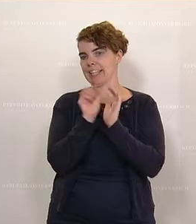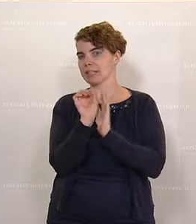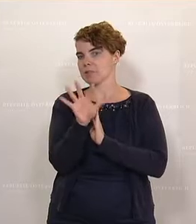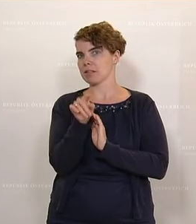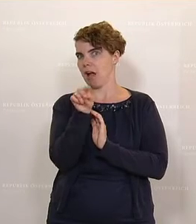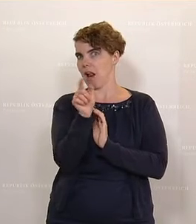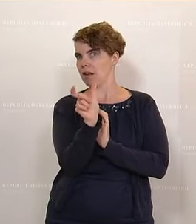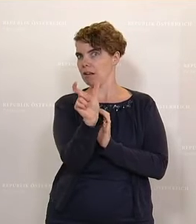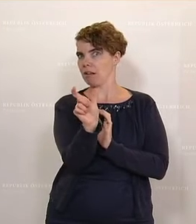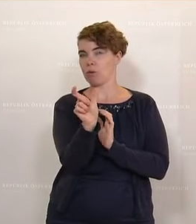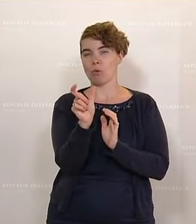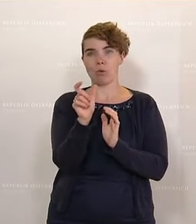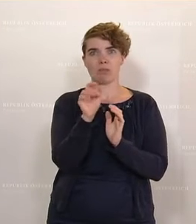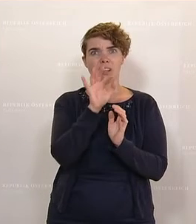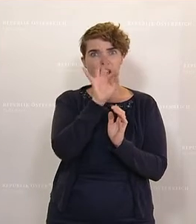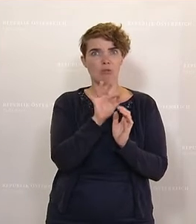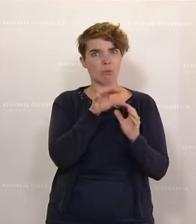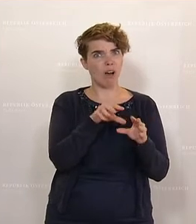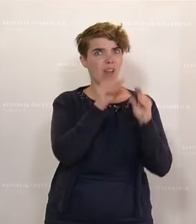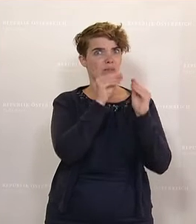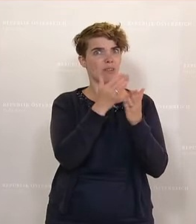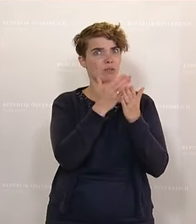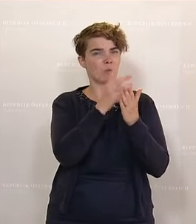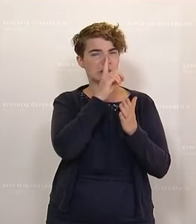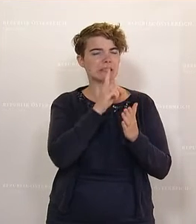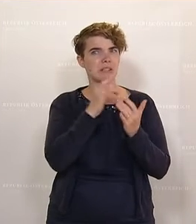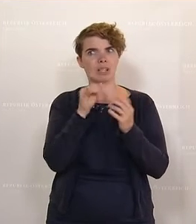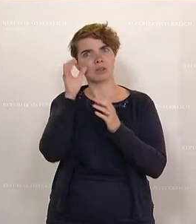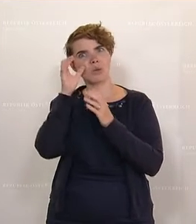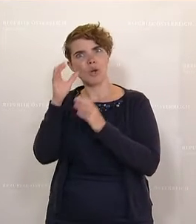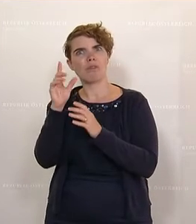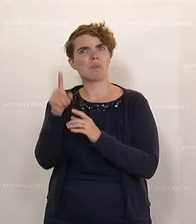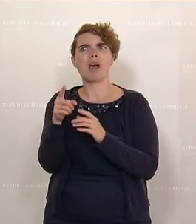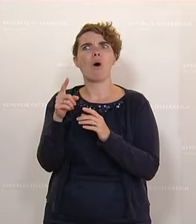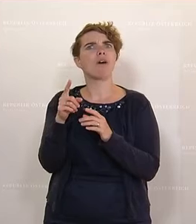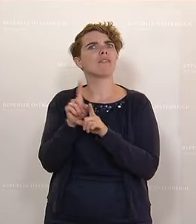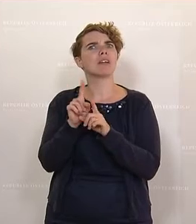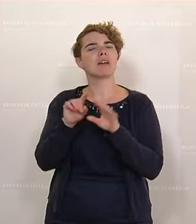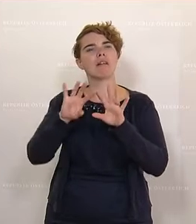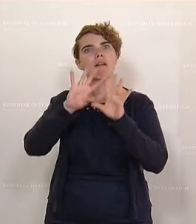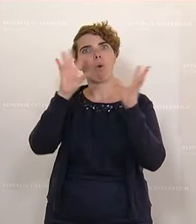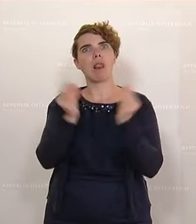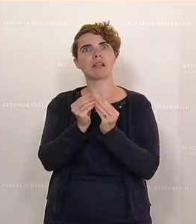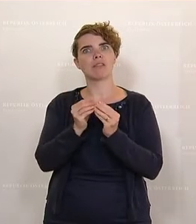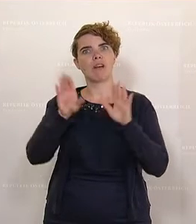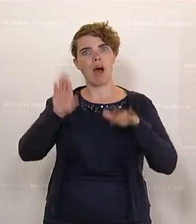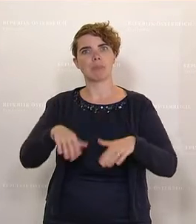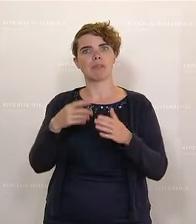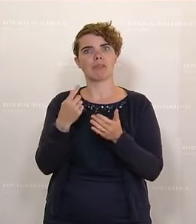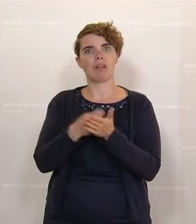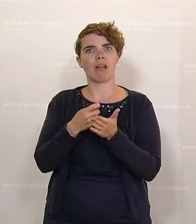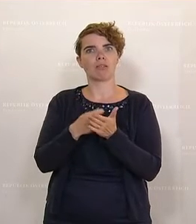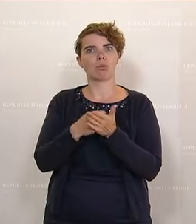nach der FPÖ macht ja mittlerweile auch die ÖVP aus Kalkül mit Angst unter kollektiven Abwertung von schutzsuchenden Politik.